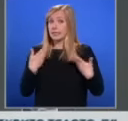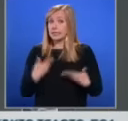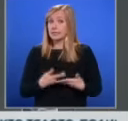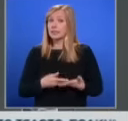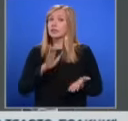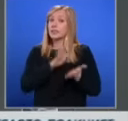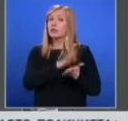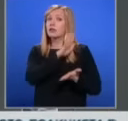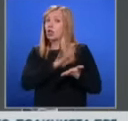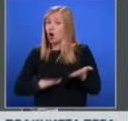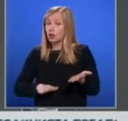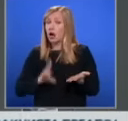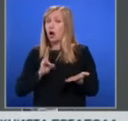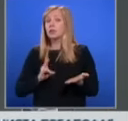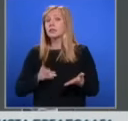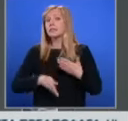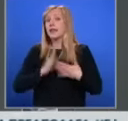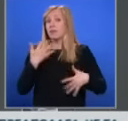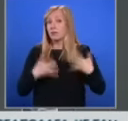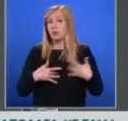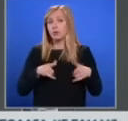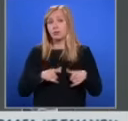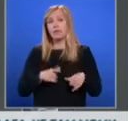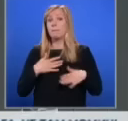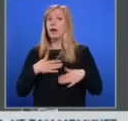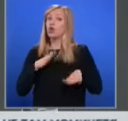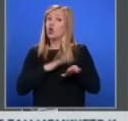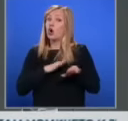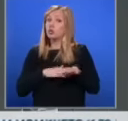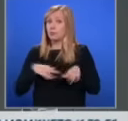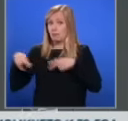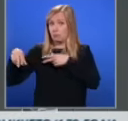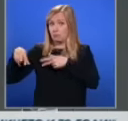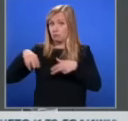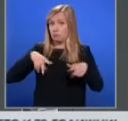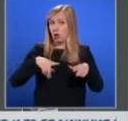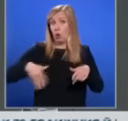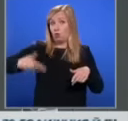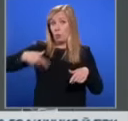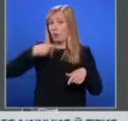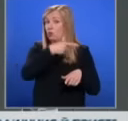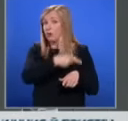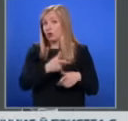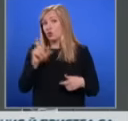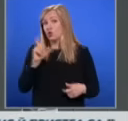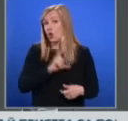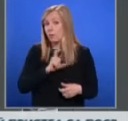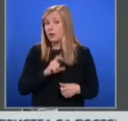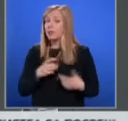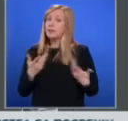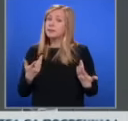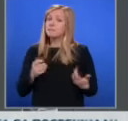Република Северна Македония да бъда осигурен достъпа на хората, които пътуват до там. И